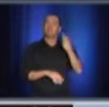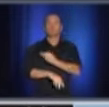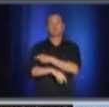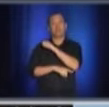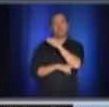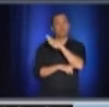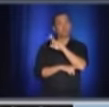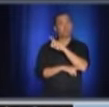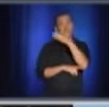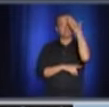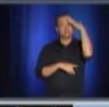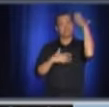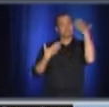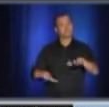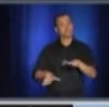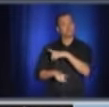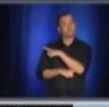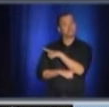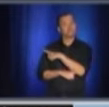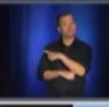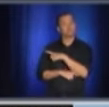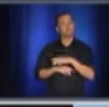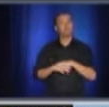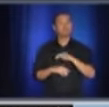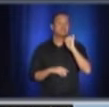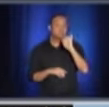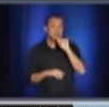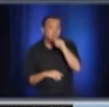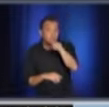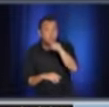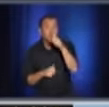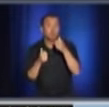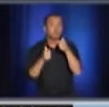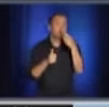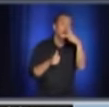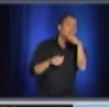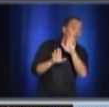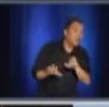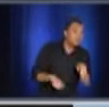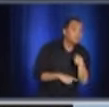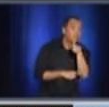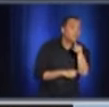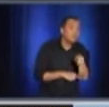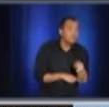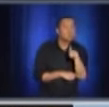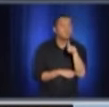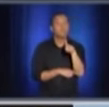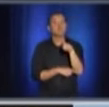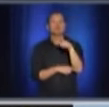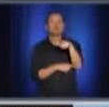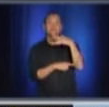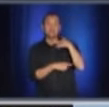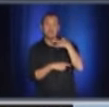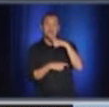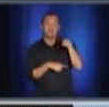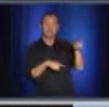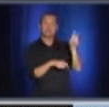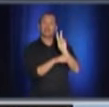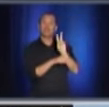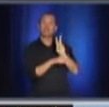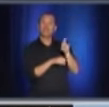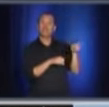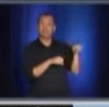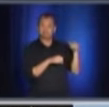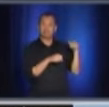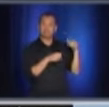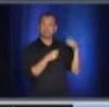vous ou vos enfants, parce que je pense que dans le cas des garderies qui sont ouvertes, on a vu